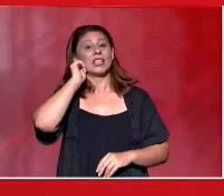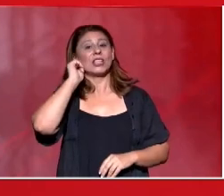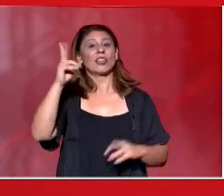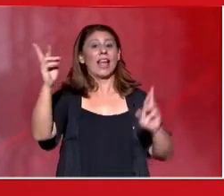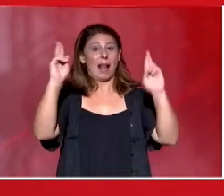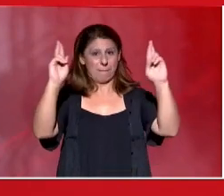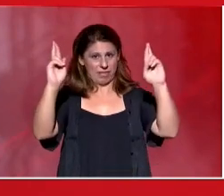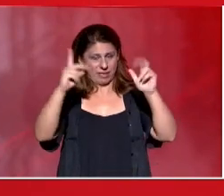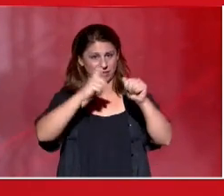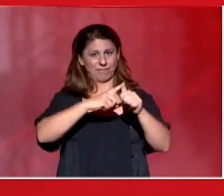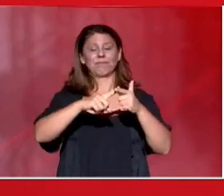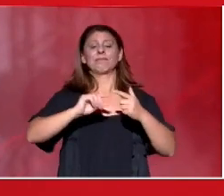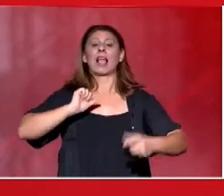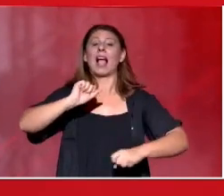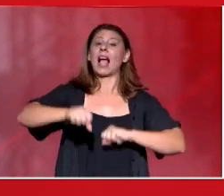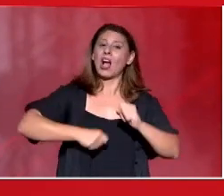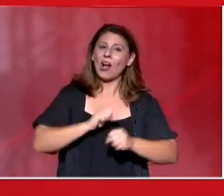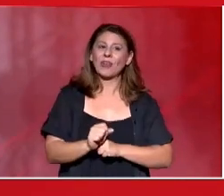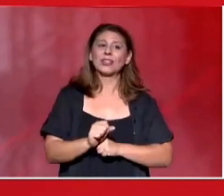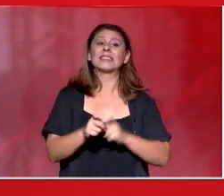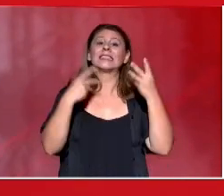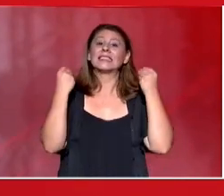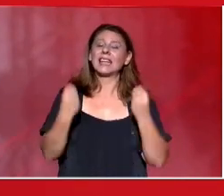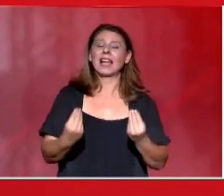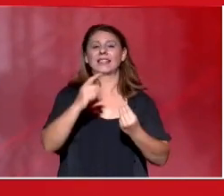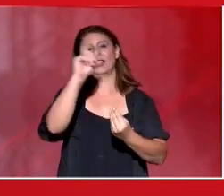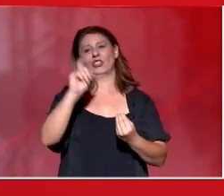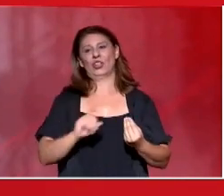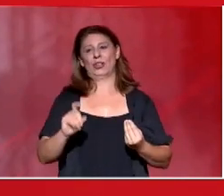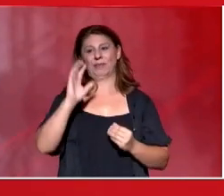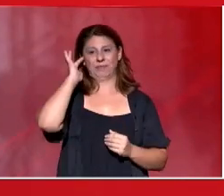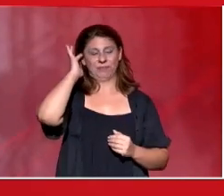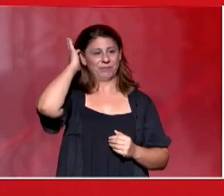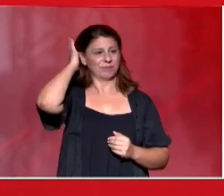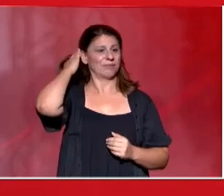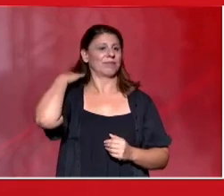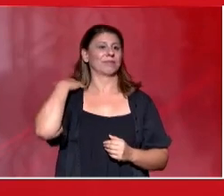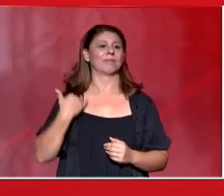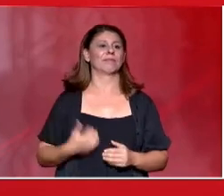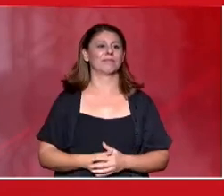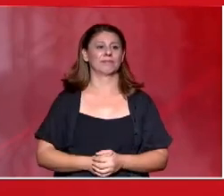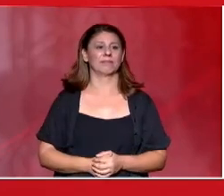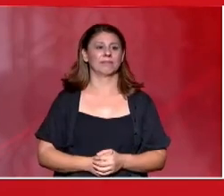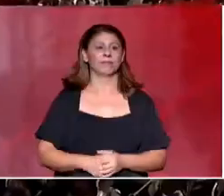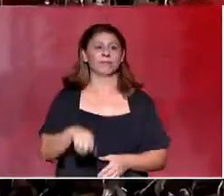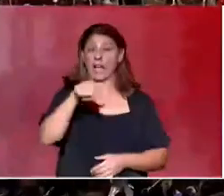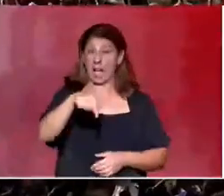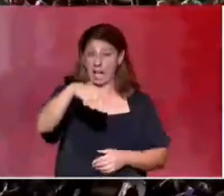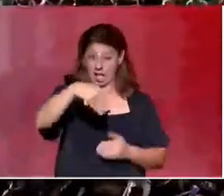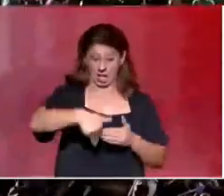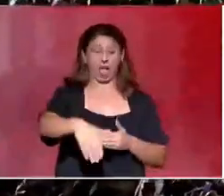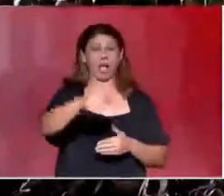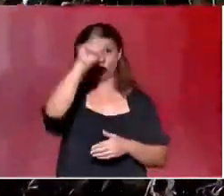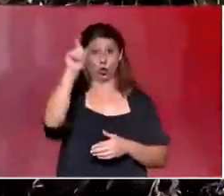ελπίδας και του αγώνα για μια καλύτερη ζωή. Αυτή τη ζωή που δεν